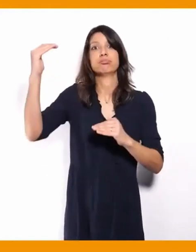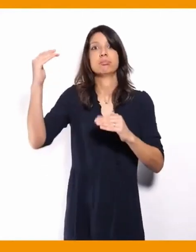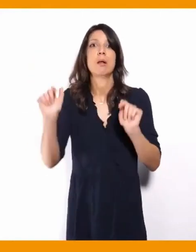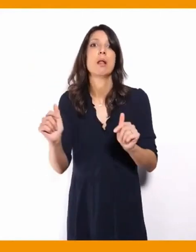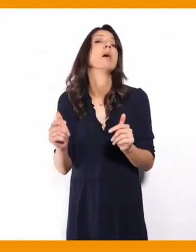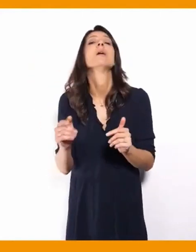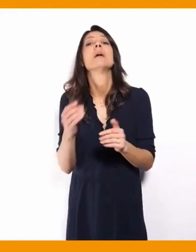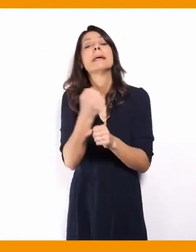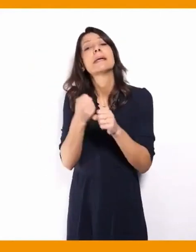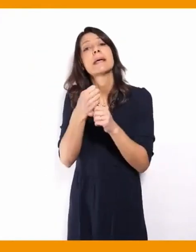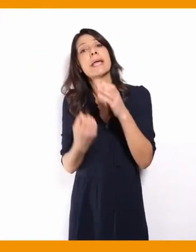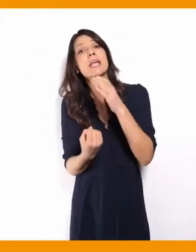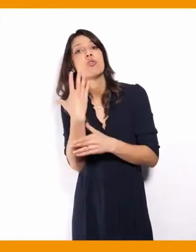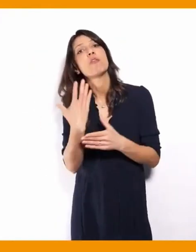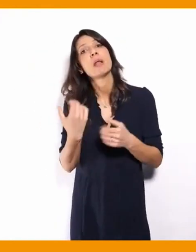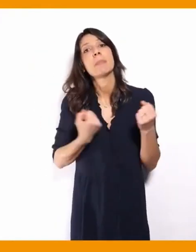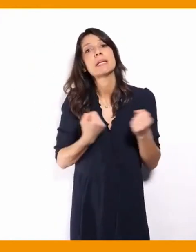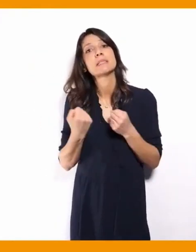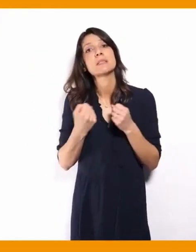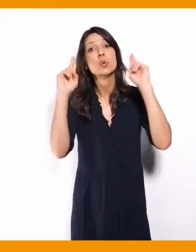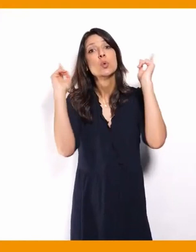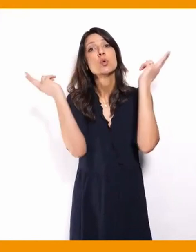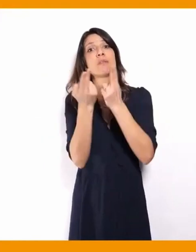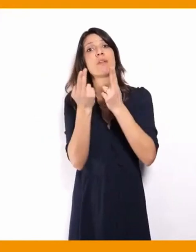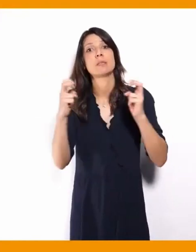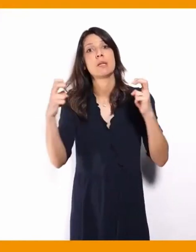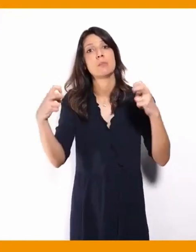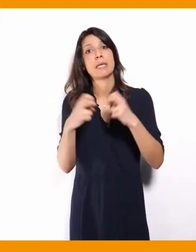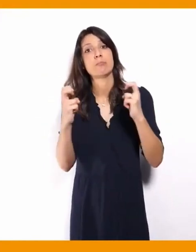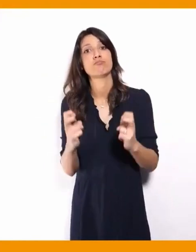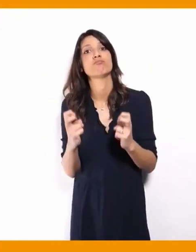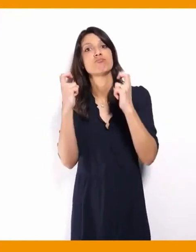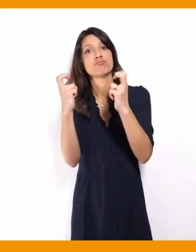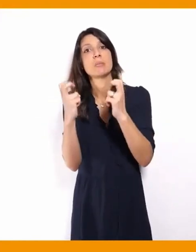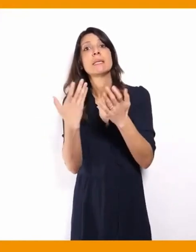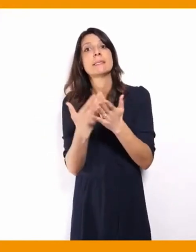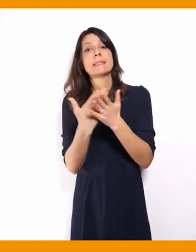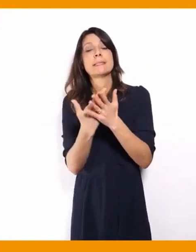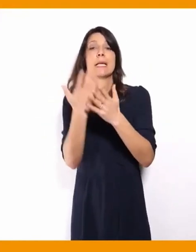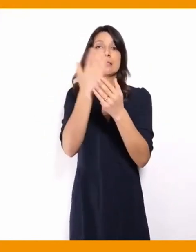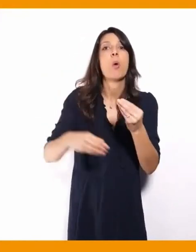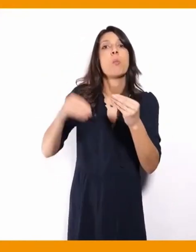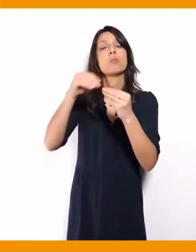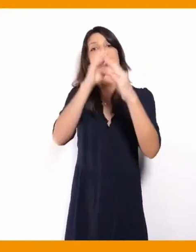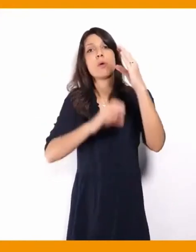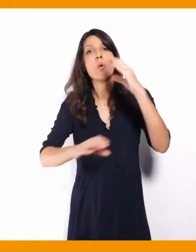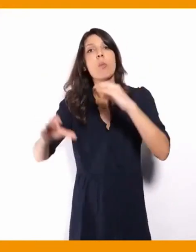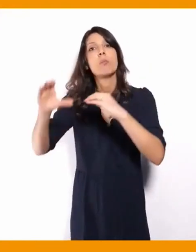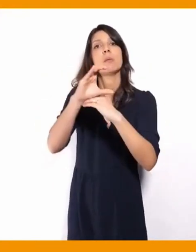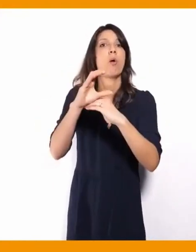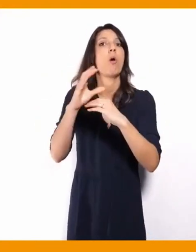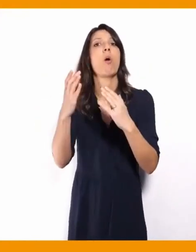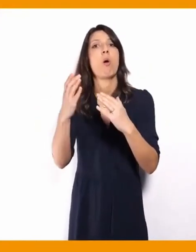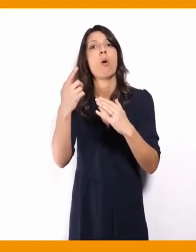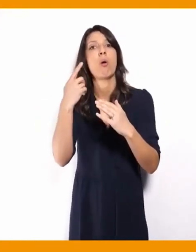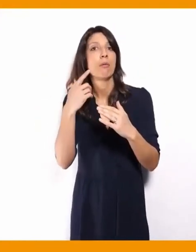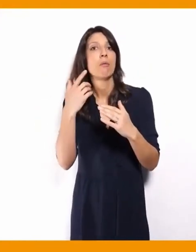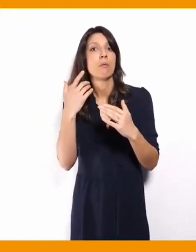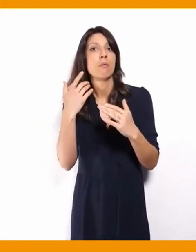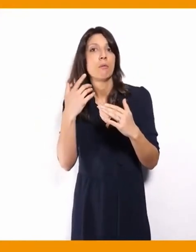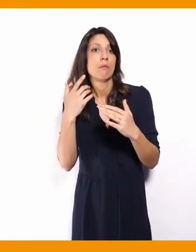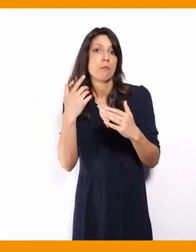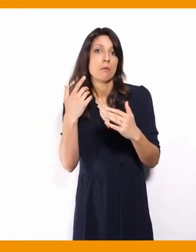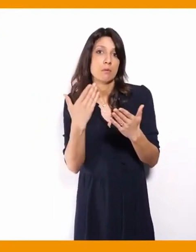et revalorisée qui viendrait justement accompagner ce travail, ce devoir